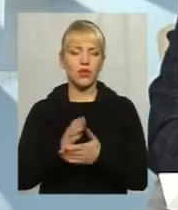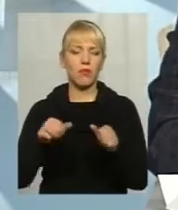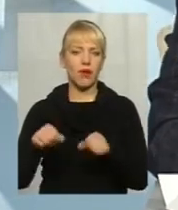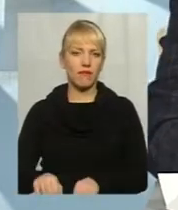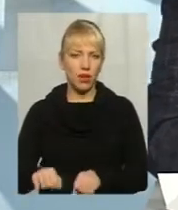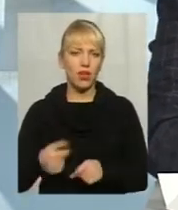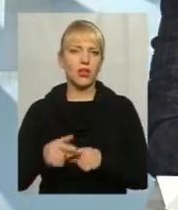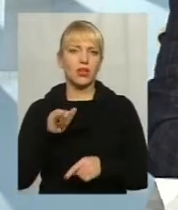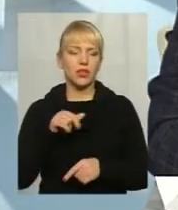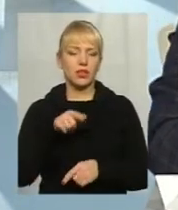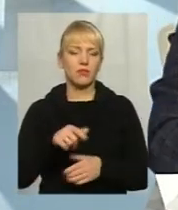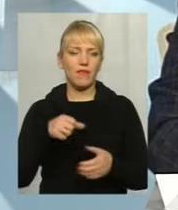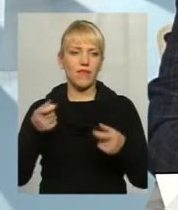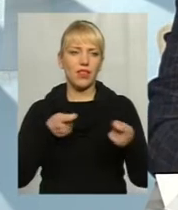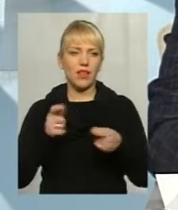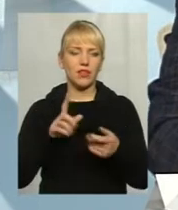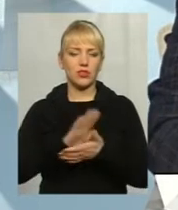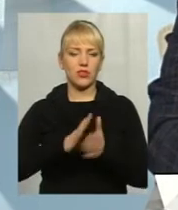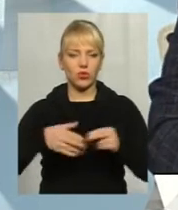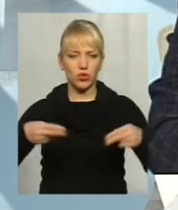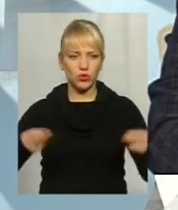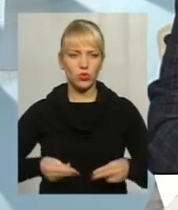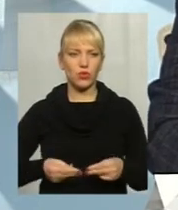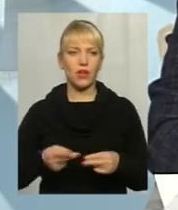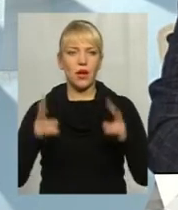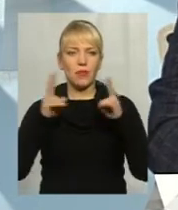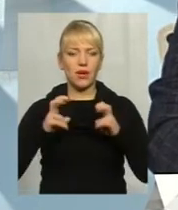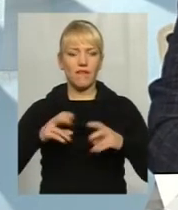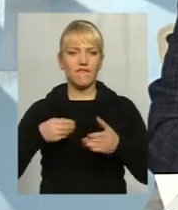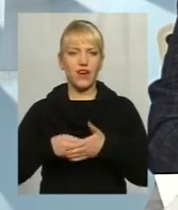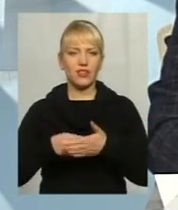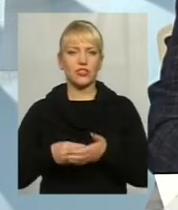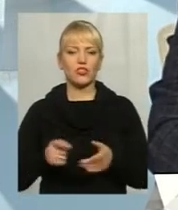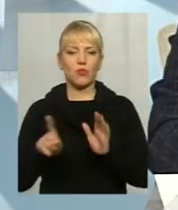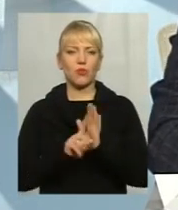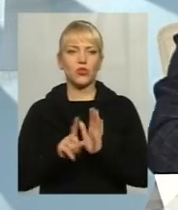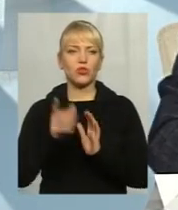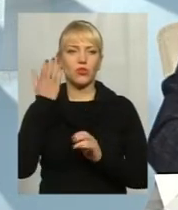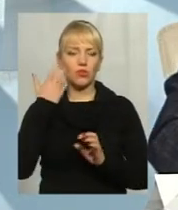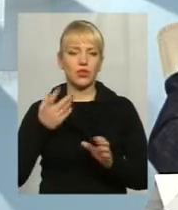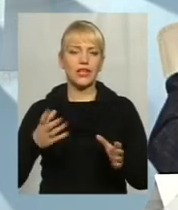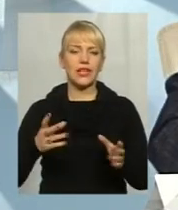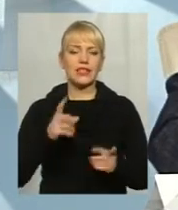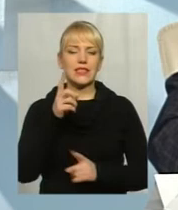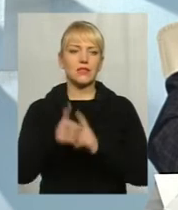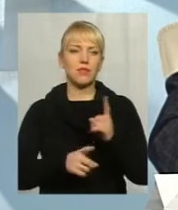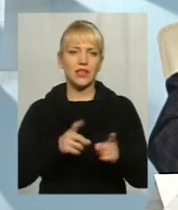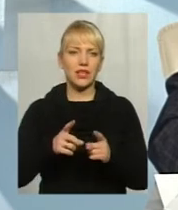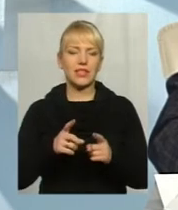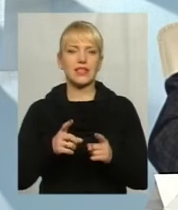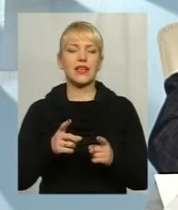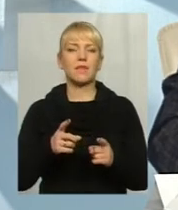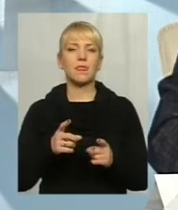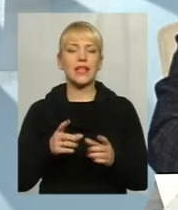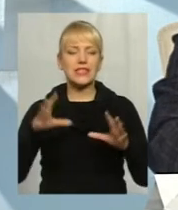влади, яка заключає на нами договор, тобто переглядати вартість проїзду, коли змінили складові вартості проїзду на 10% в